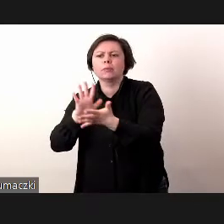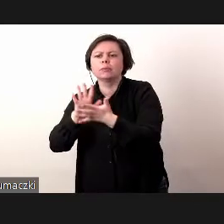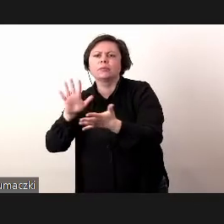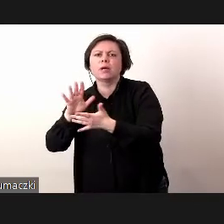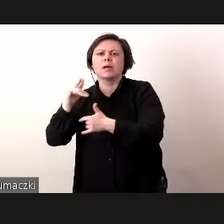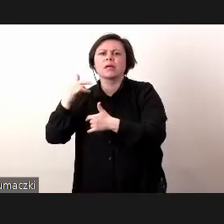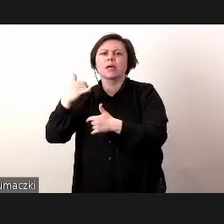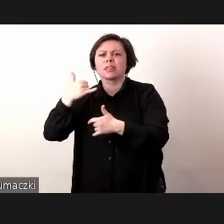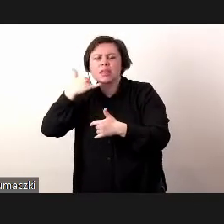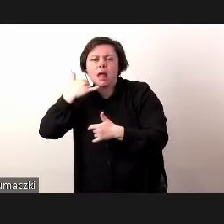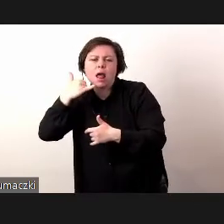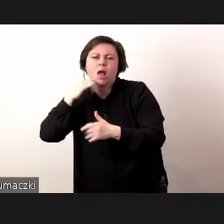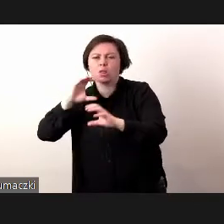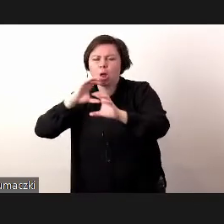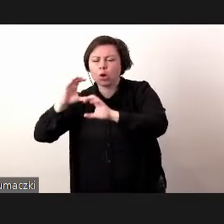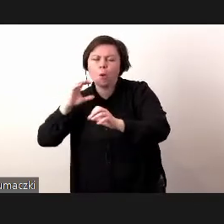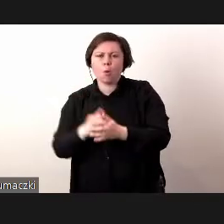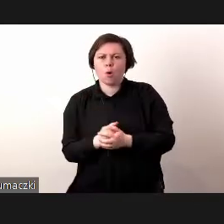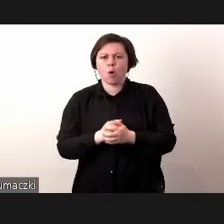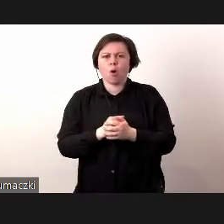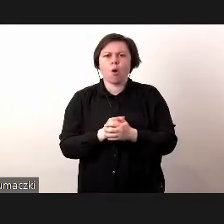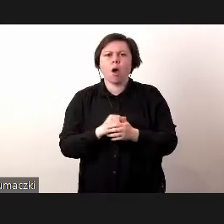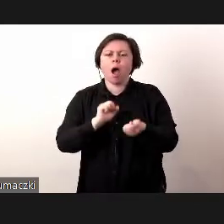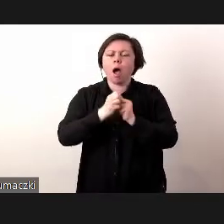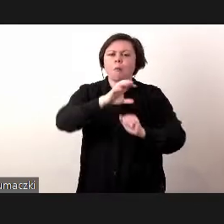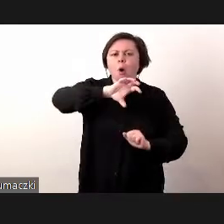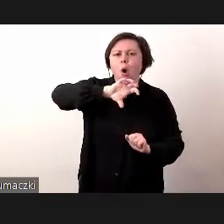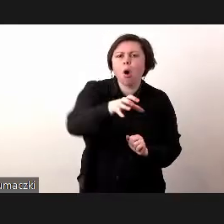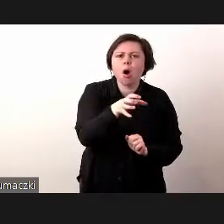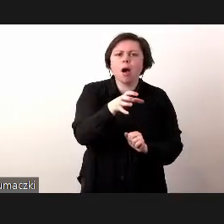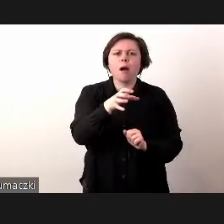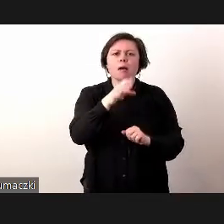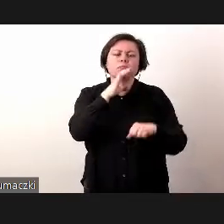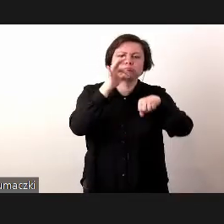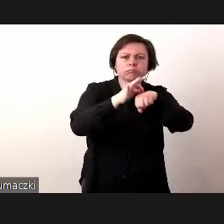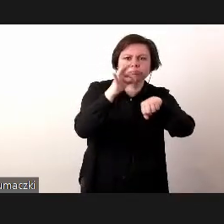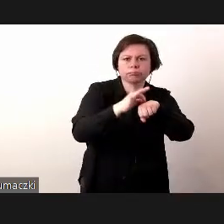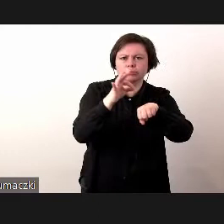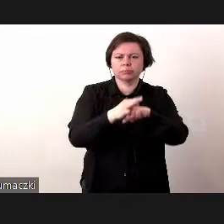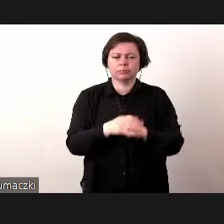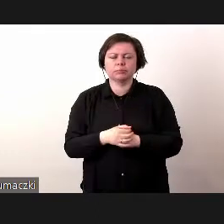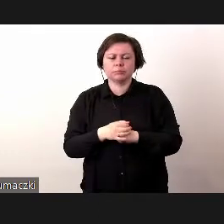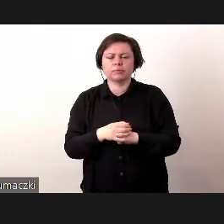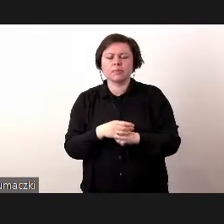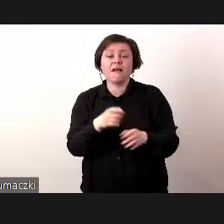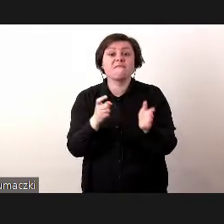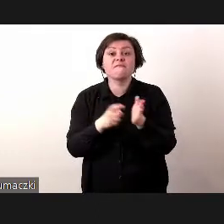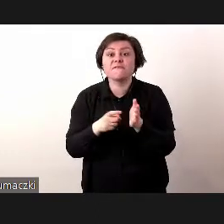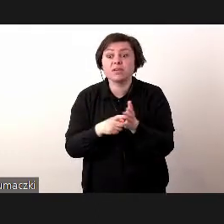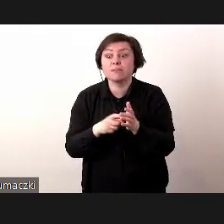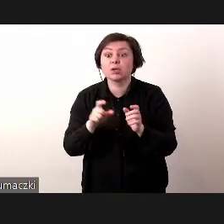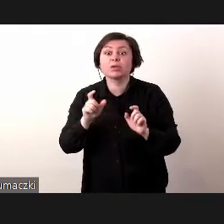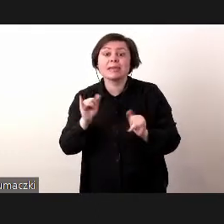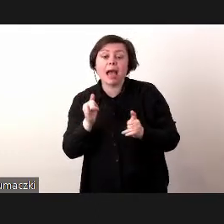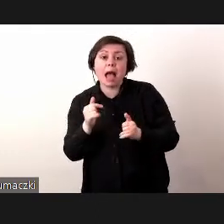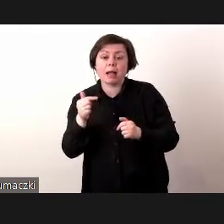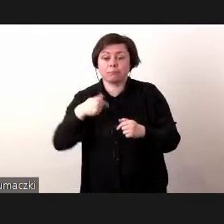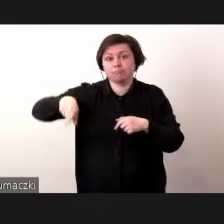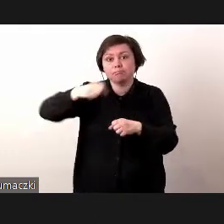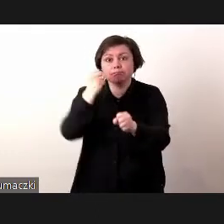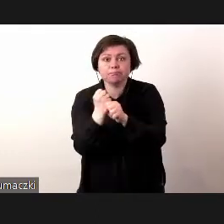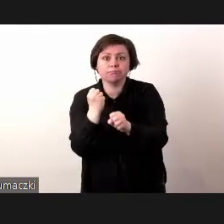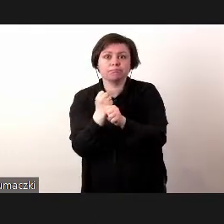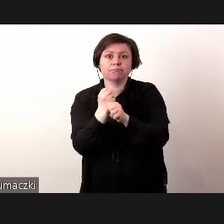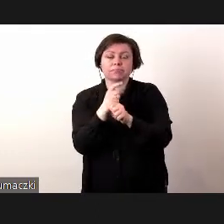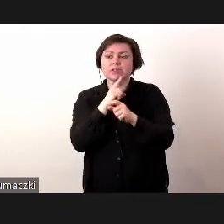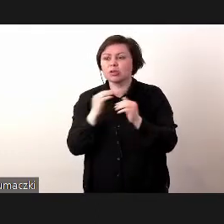telekomunikacyjna, czy jest to sektor medyczny, wymagania co do tego, jak my pracujemy